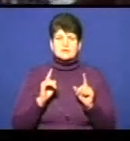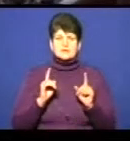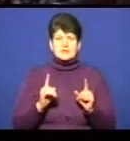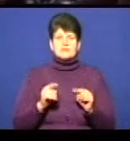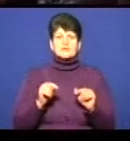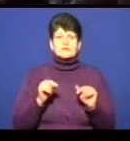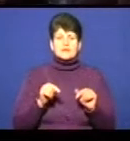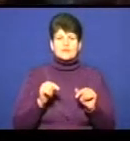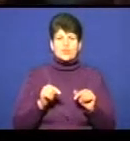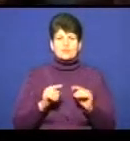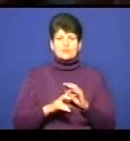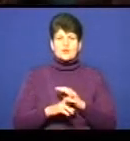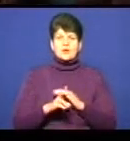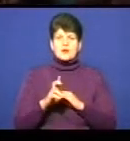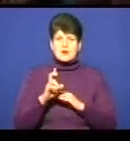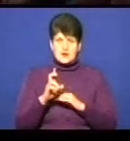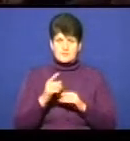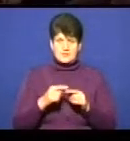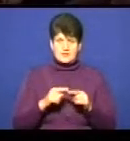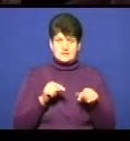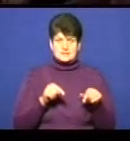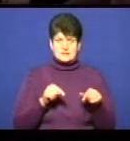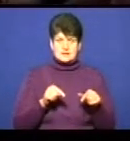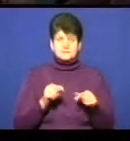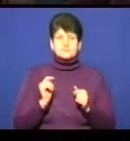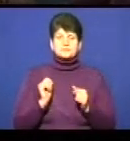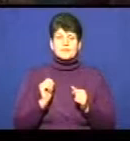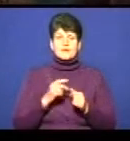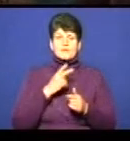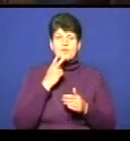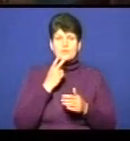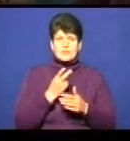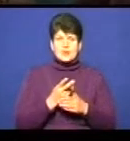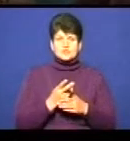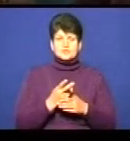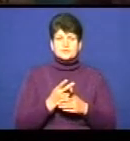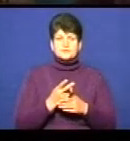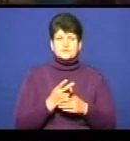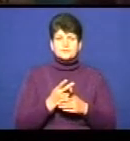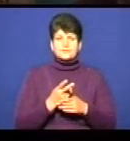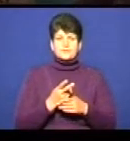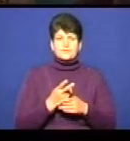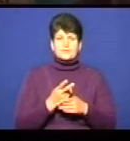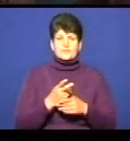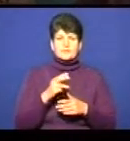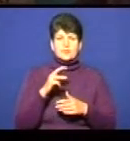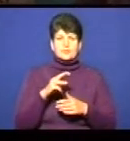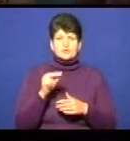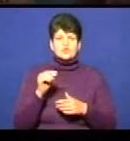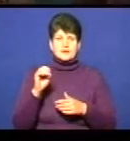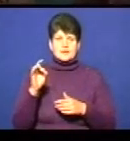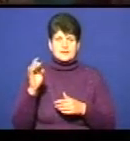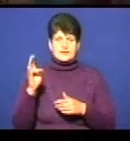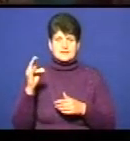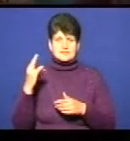такому храмі, як цей в катедрі, побачити і про Миколу Чернецького почути,